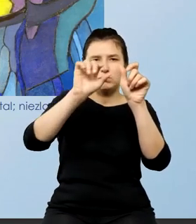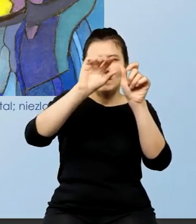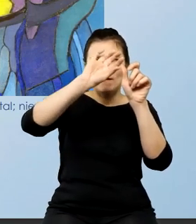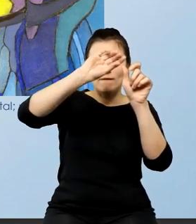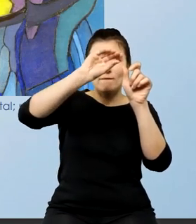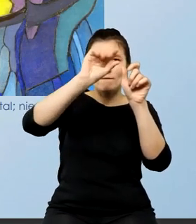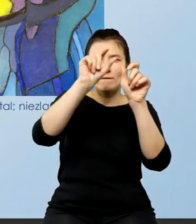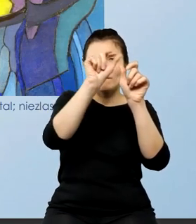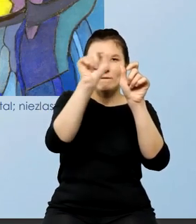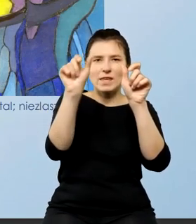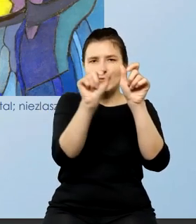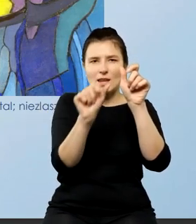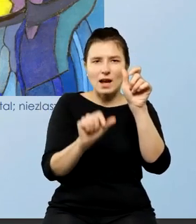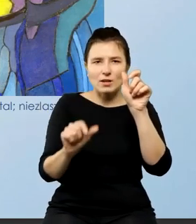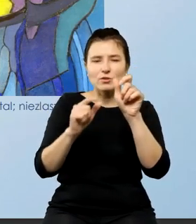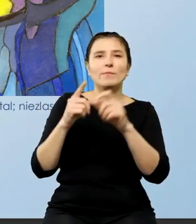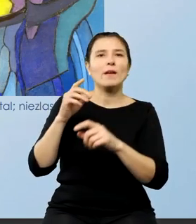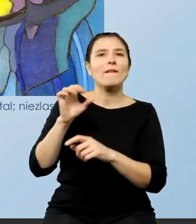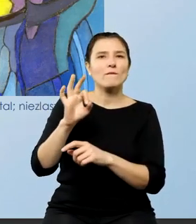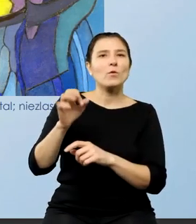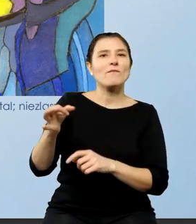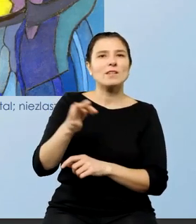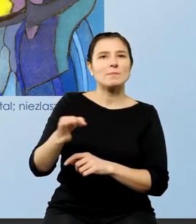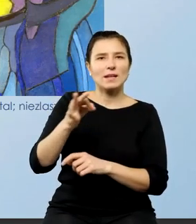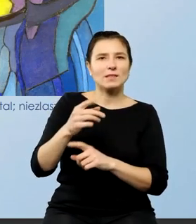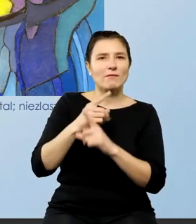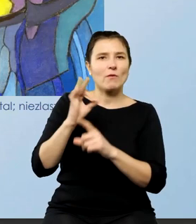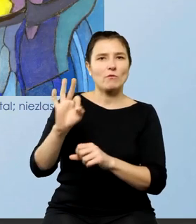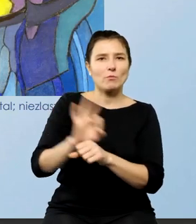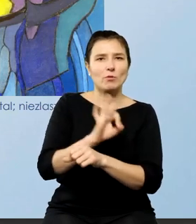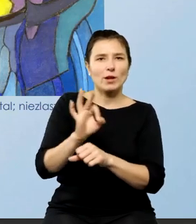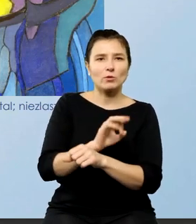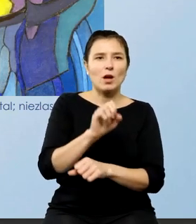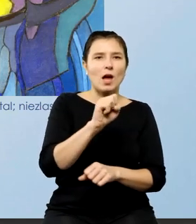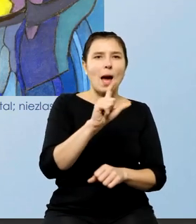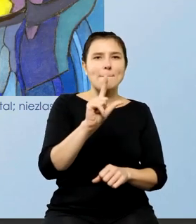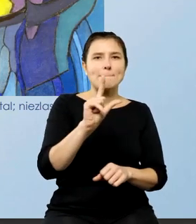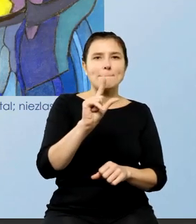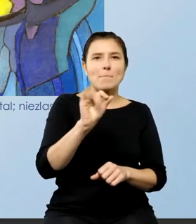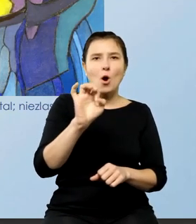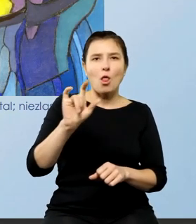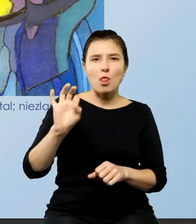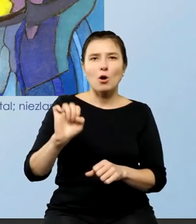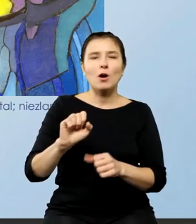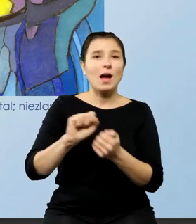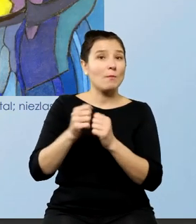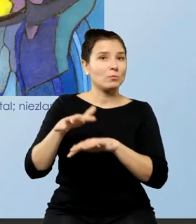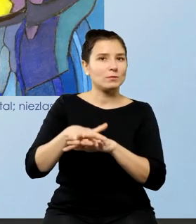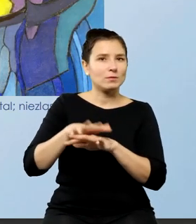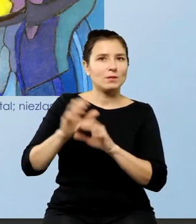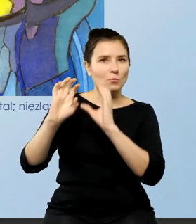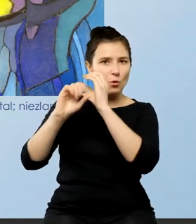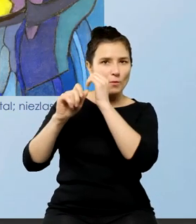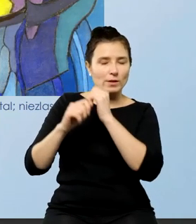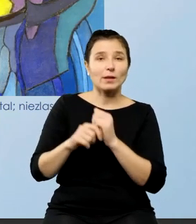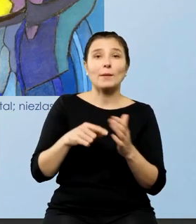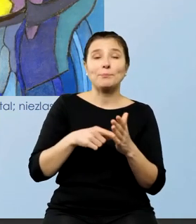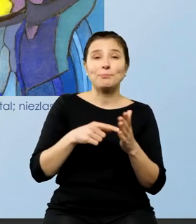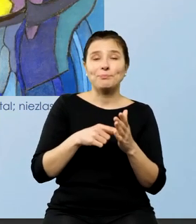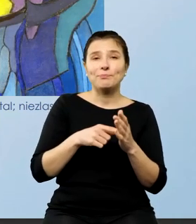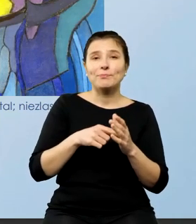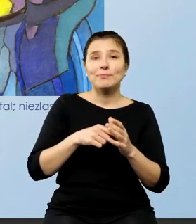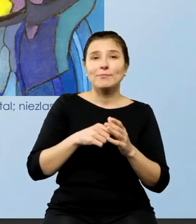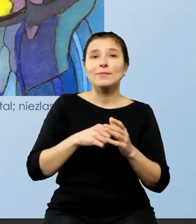jego projektu Apollo albo system Kopernika gdzie najpierw ten witraż w